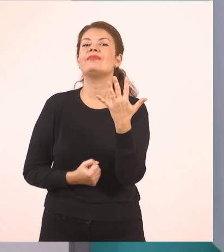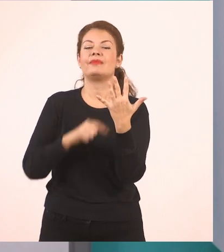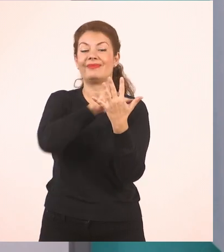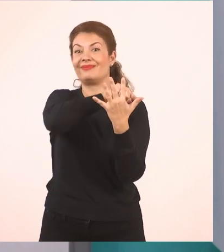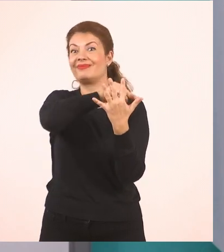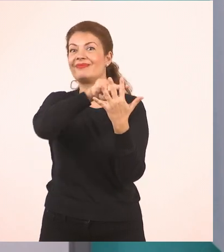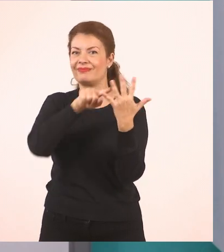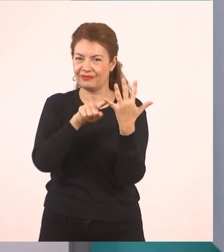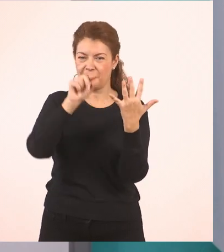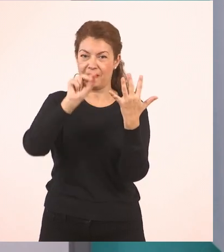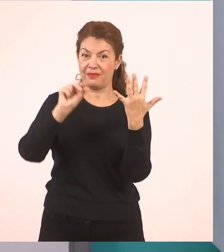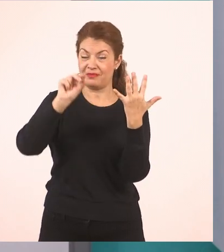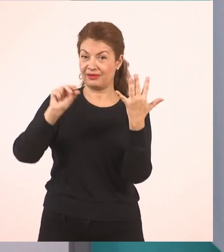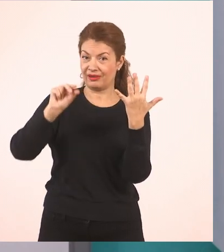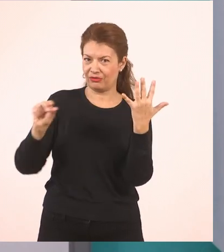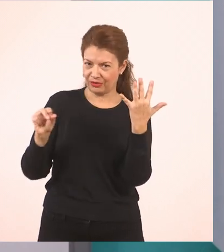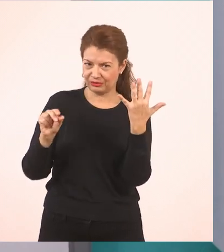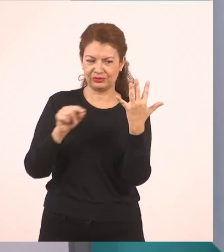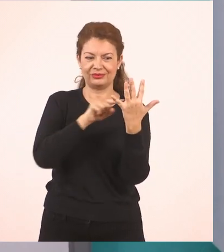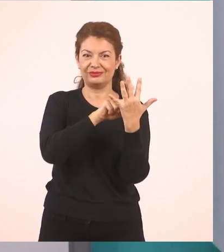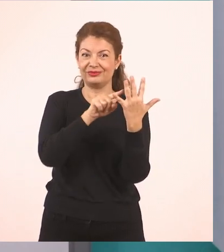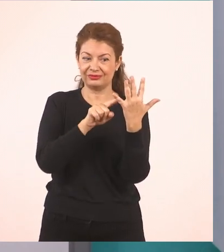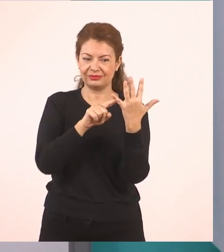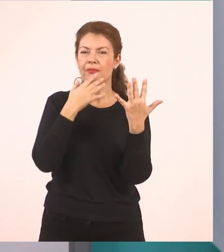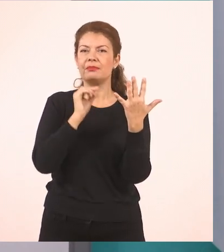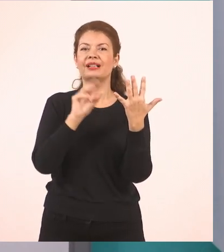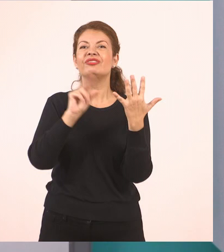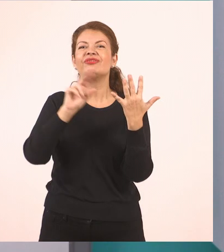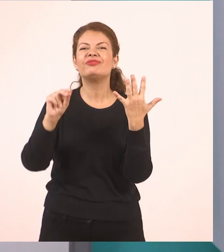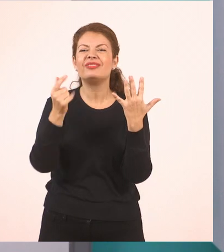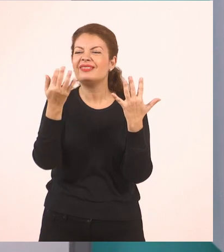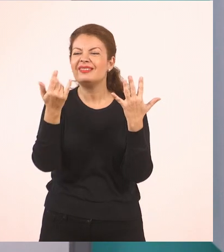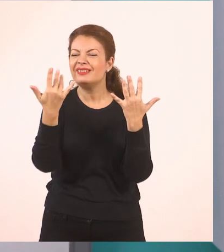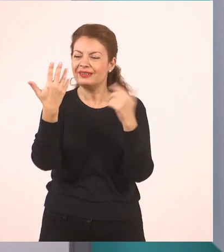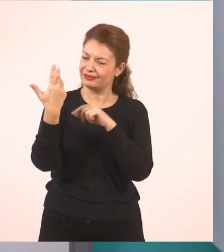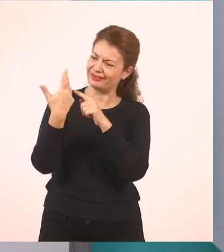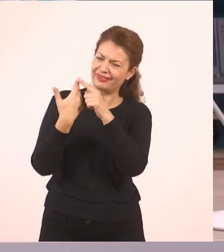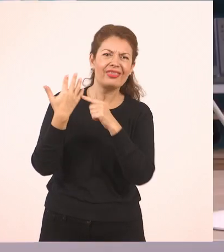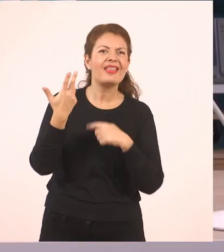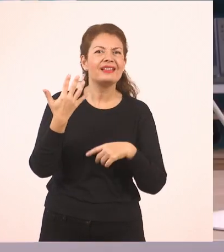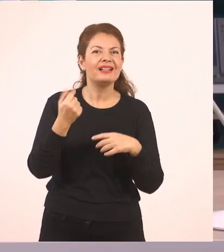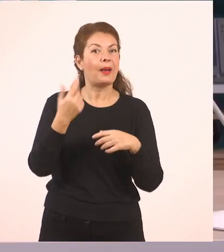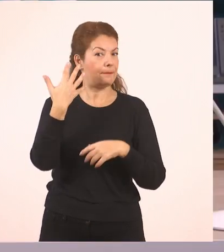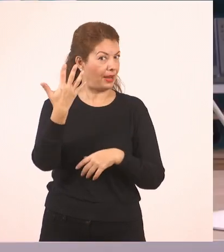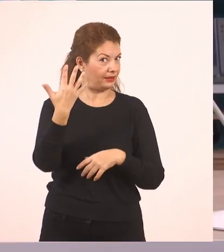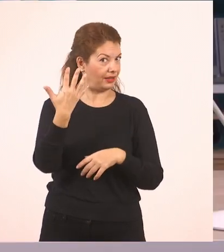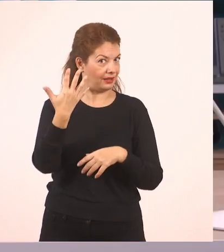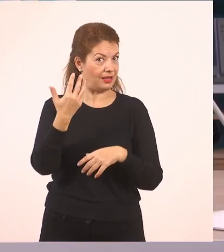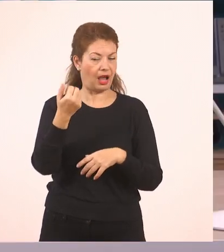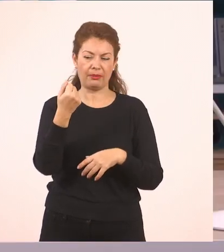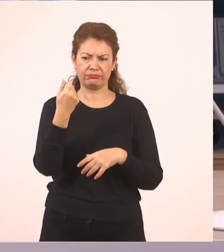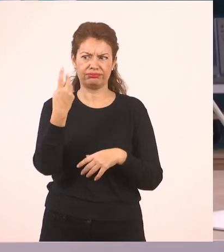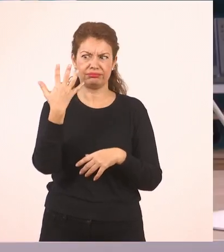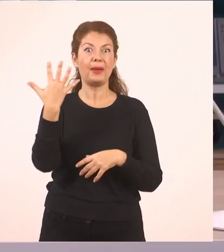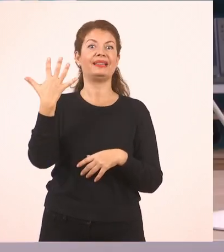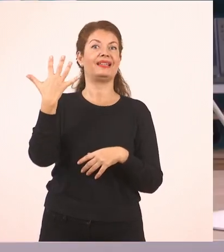5 μαρκαδόρια λοιπόν, τόσα όσα τα δαχτυλάκια μου στη μία παλάμη. Όταν ανοίγεις όλη την παλάμη